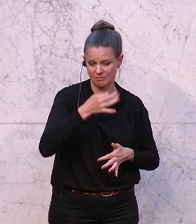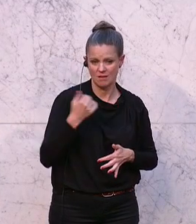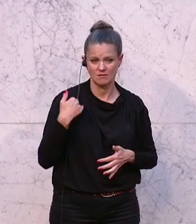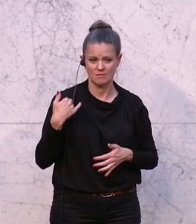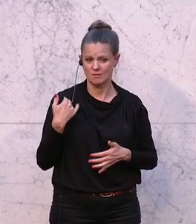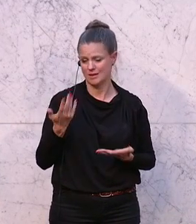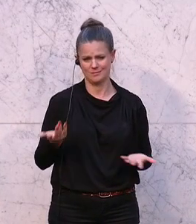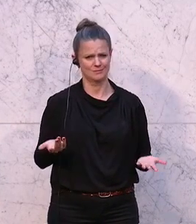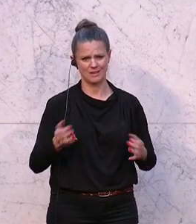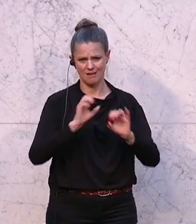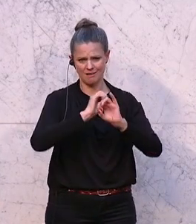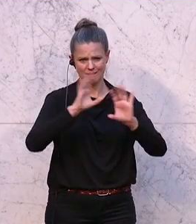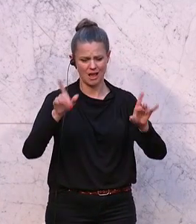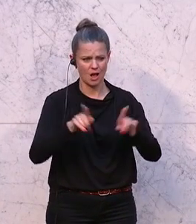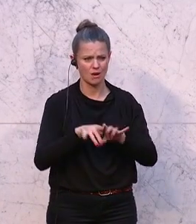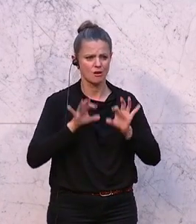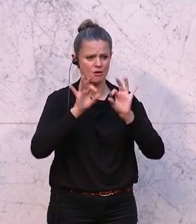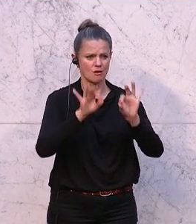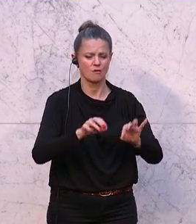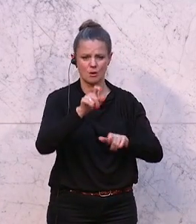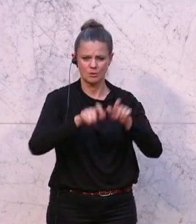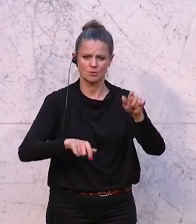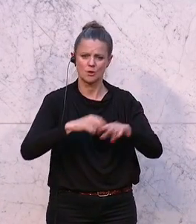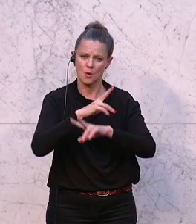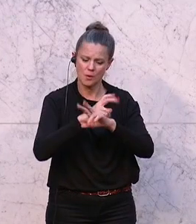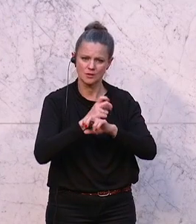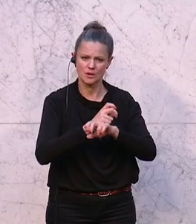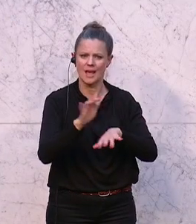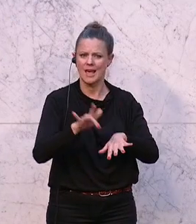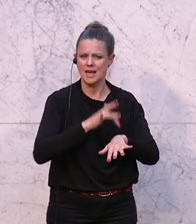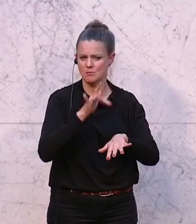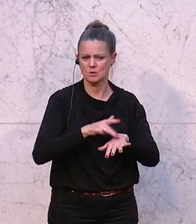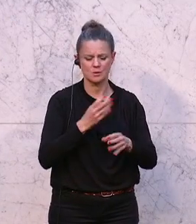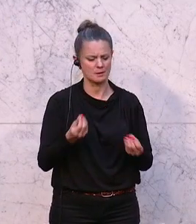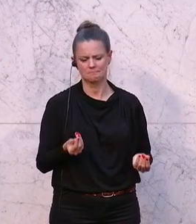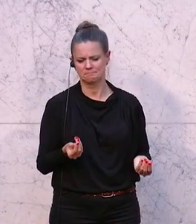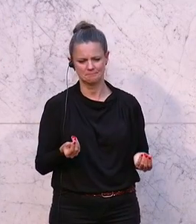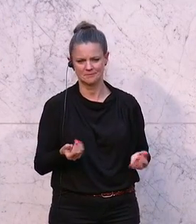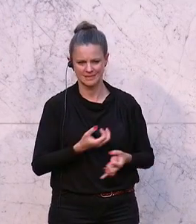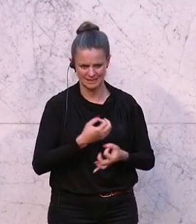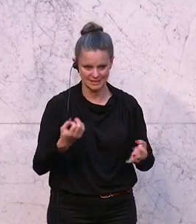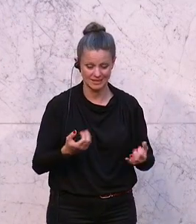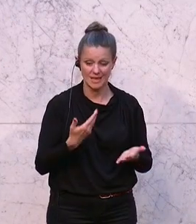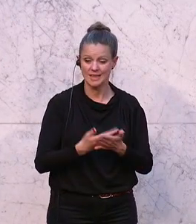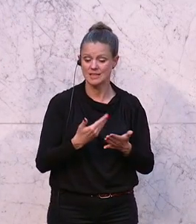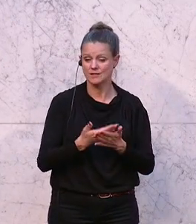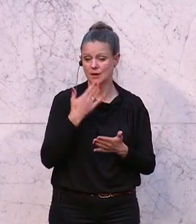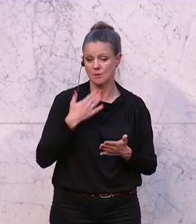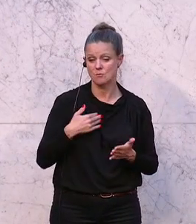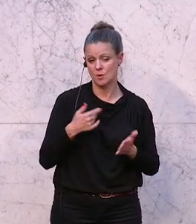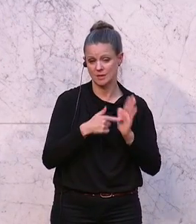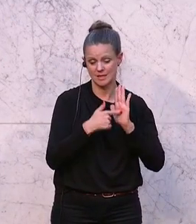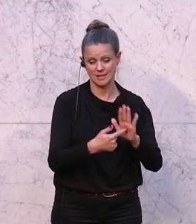überzeugen sehr viele Menschen auch in Österreich nicht mehr auf dieser emotionalen Ebene. Deswegen möchte ich etwas ins Treffen führen, was mir